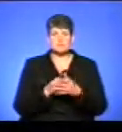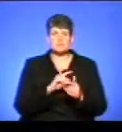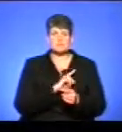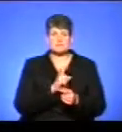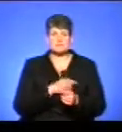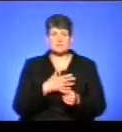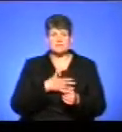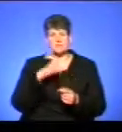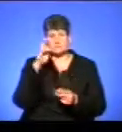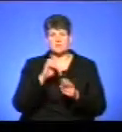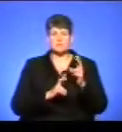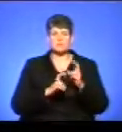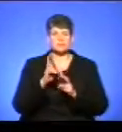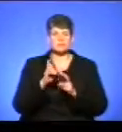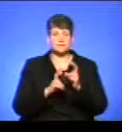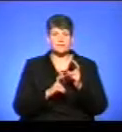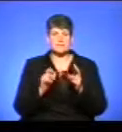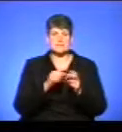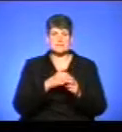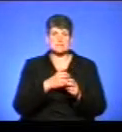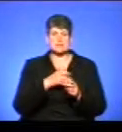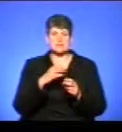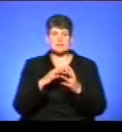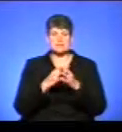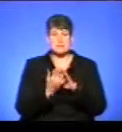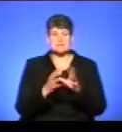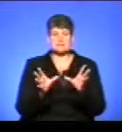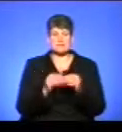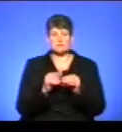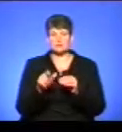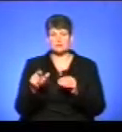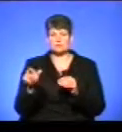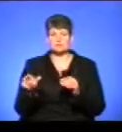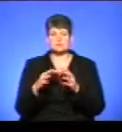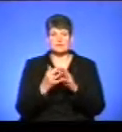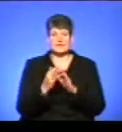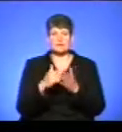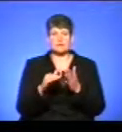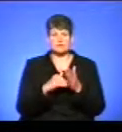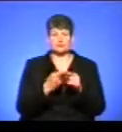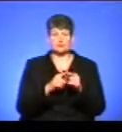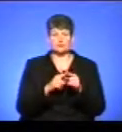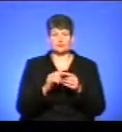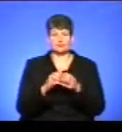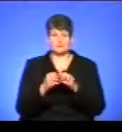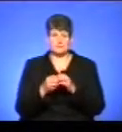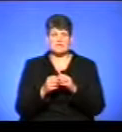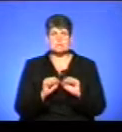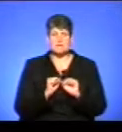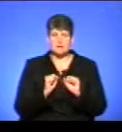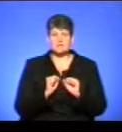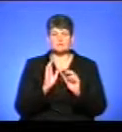наше комунальне підприємство і староста села Угринь спільно з мешканцями села ліквідовували цю негоду. Будемо старатися